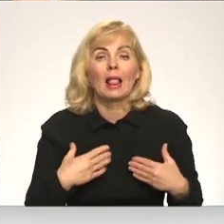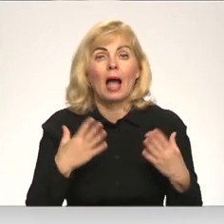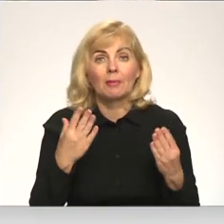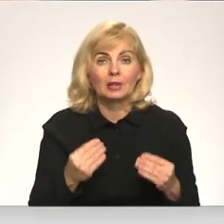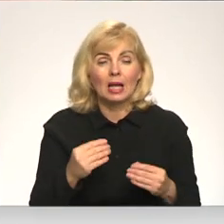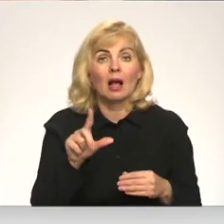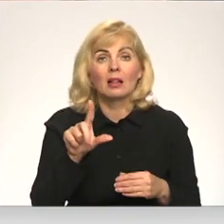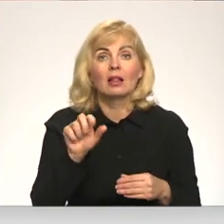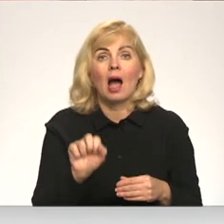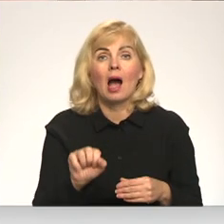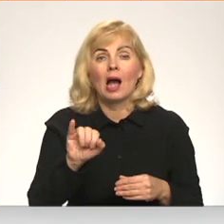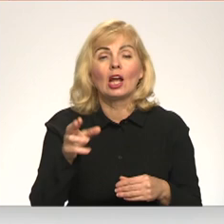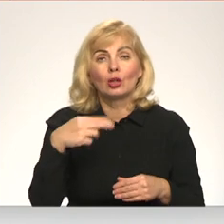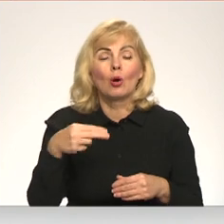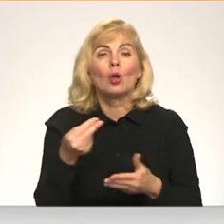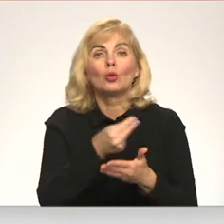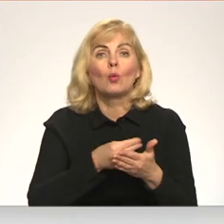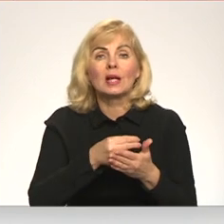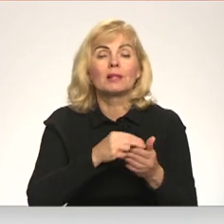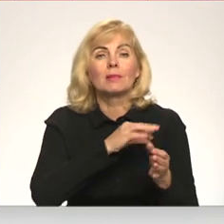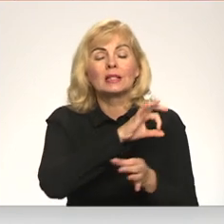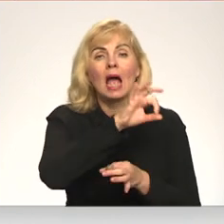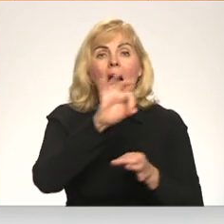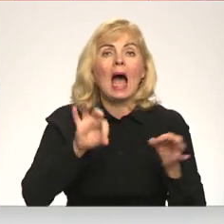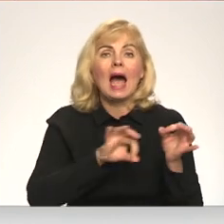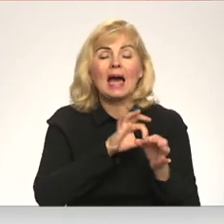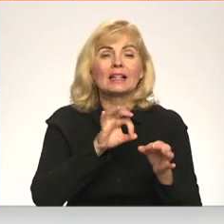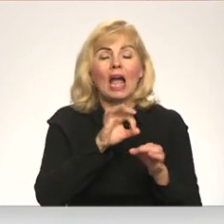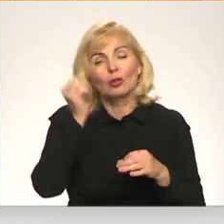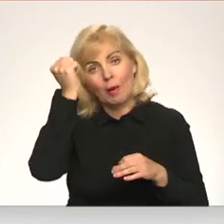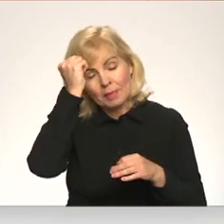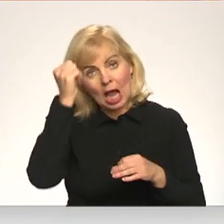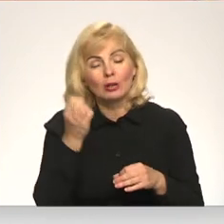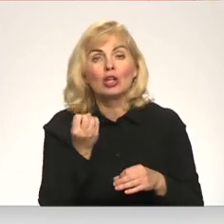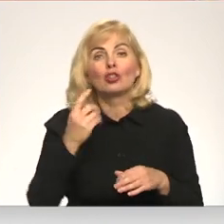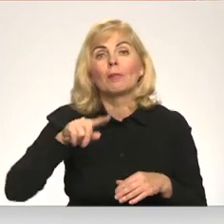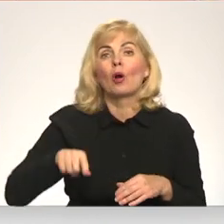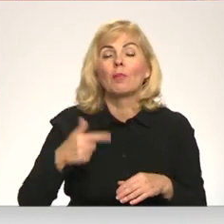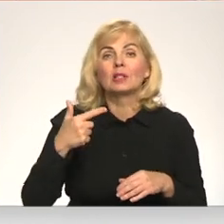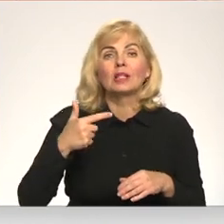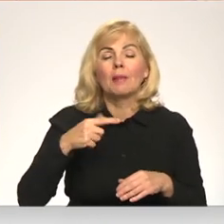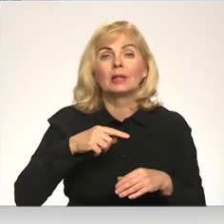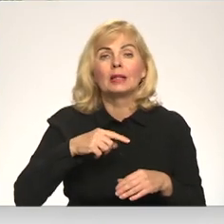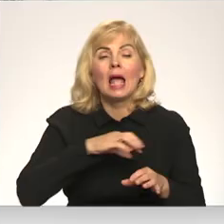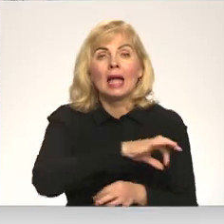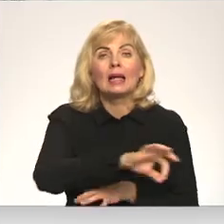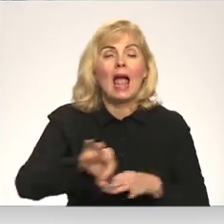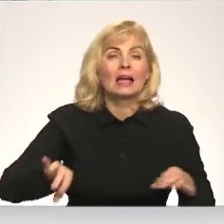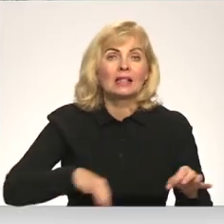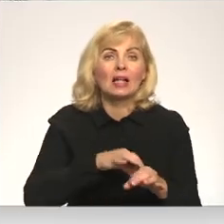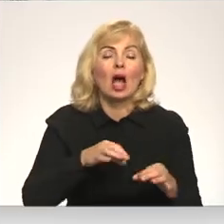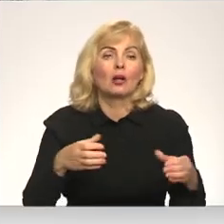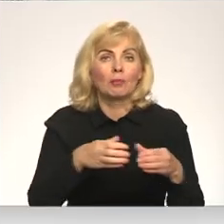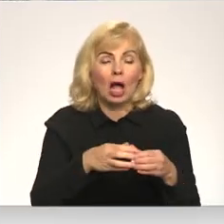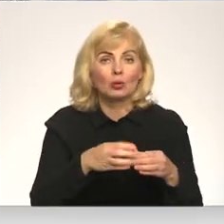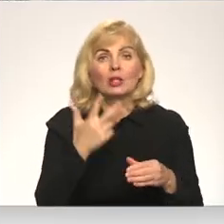Laidu muiža ir valsts nozīmes arhitektūras piemieneklis. Ap to ir arī 14,6 hektāru plašs parks. Kompleksā